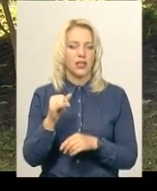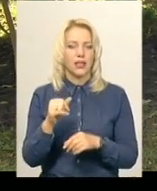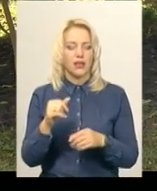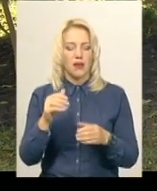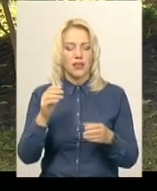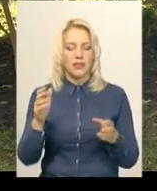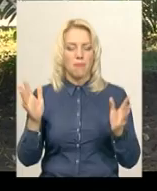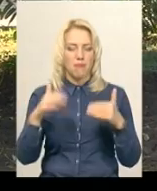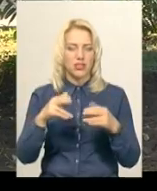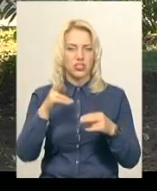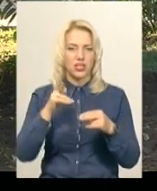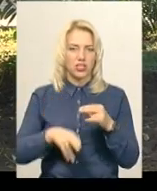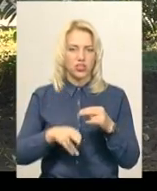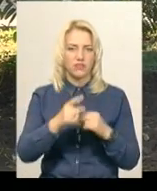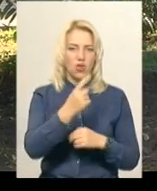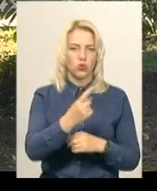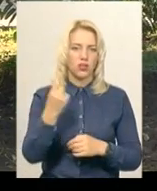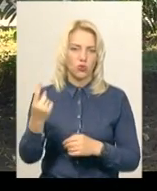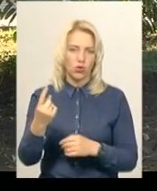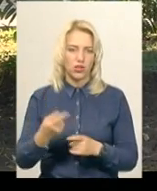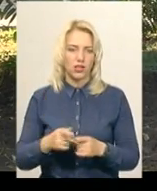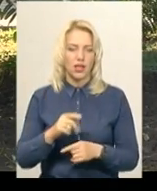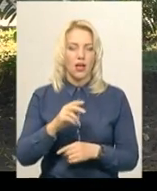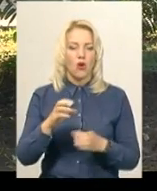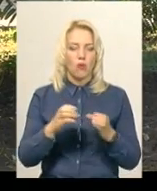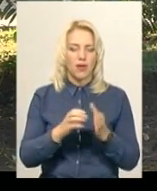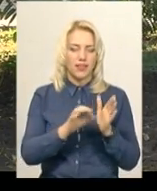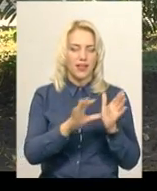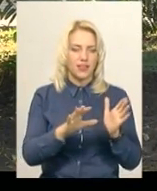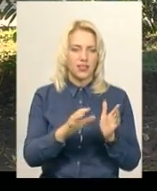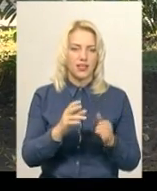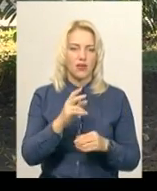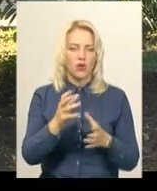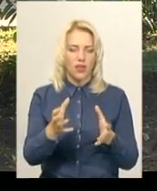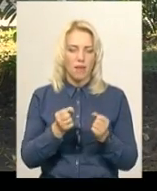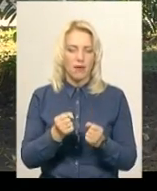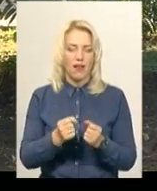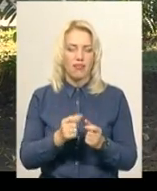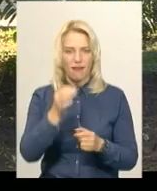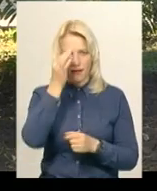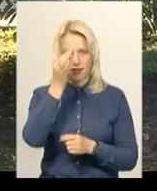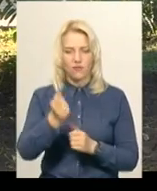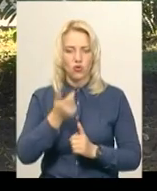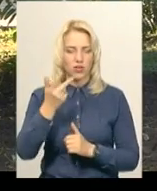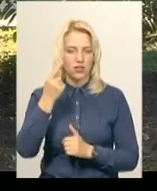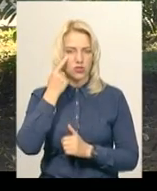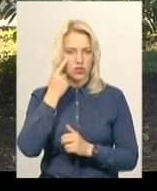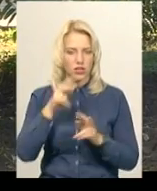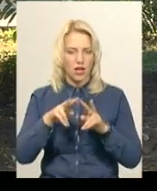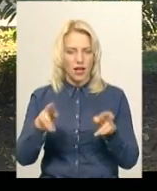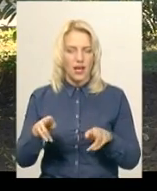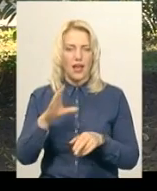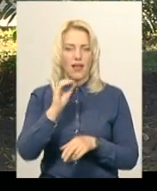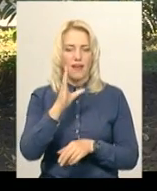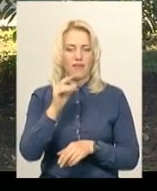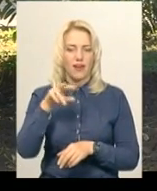закінчився в ніччю 1-1. Команда «Енергетик» «Миклуш» набрала рівно кількість очок з «Евеліною Ярмолинці», але